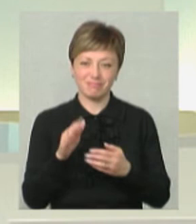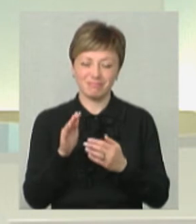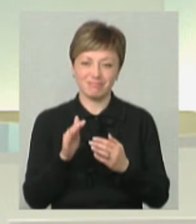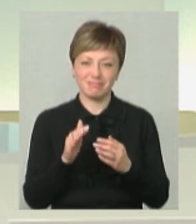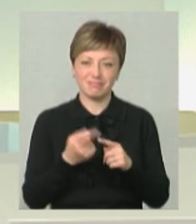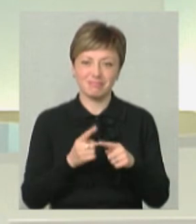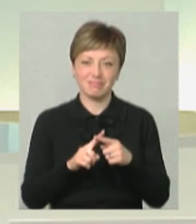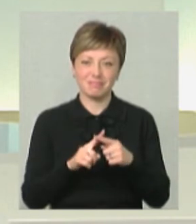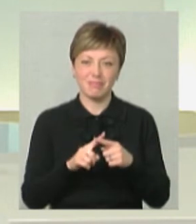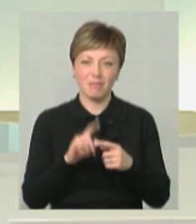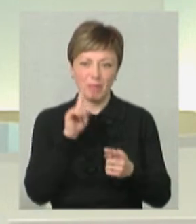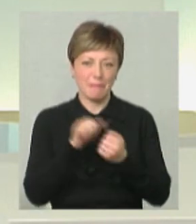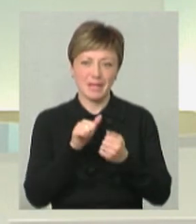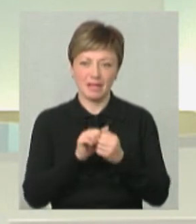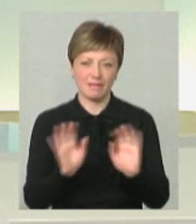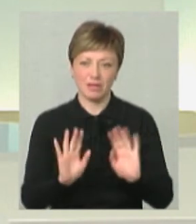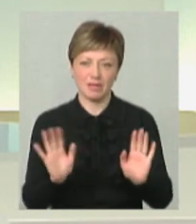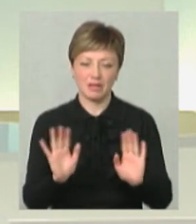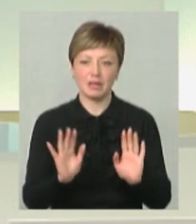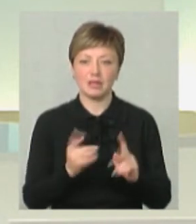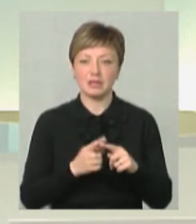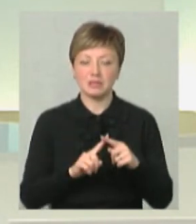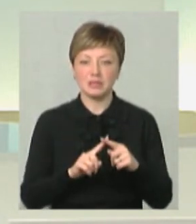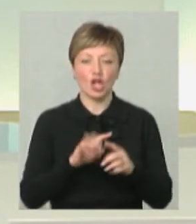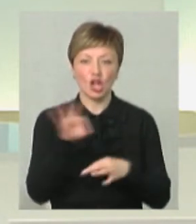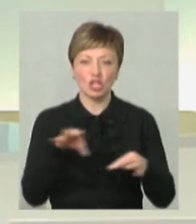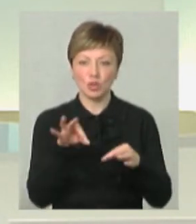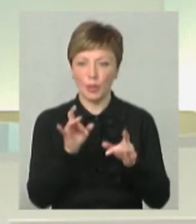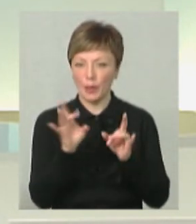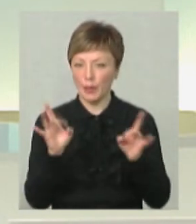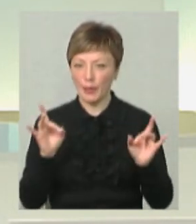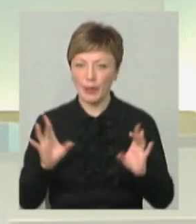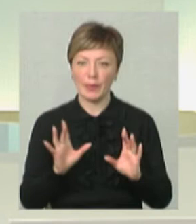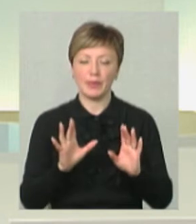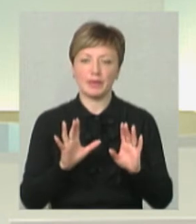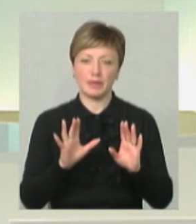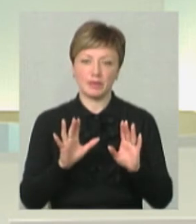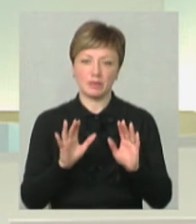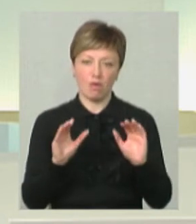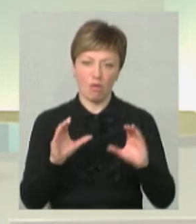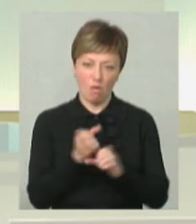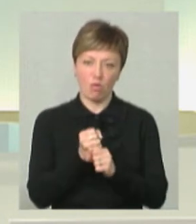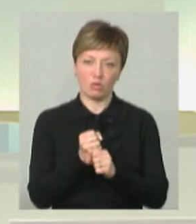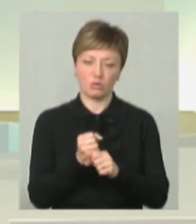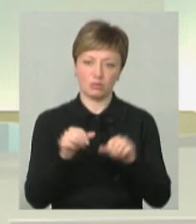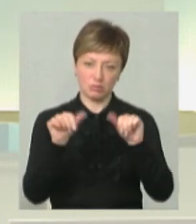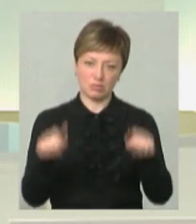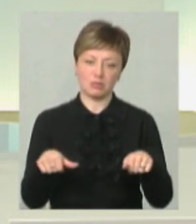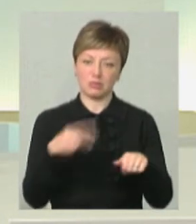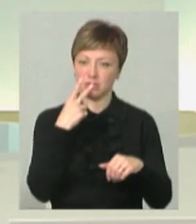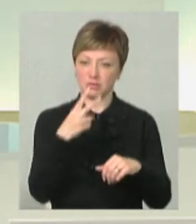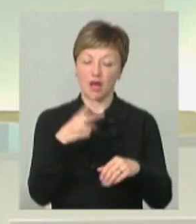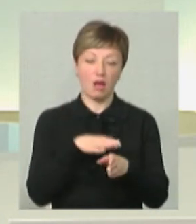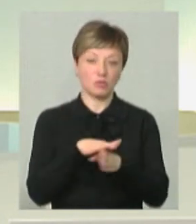образ, він такий зібраний, відібраний, нічого лишнього немає в ньому. Хоча можуть бути абсолютно